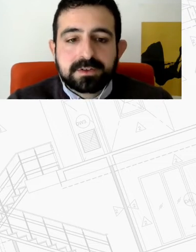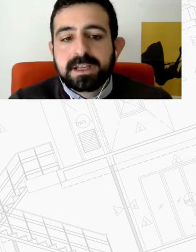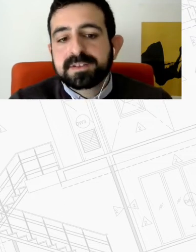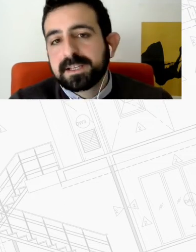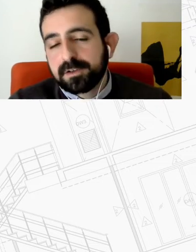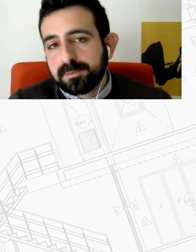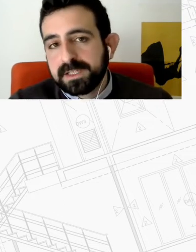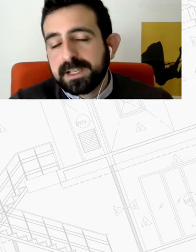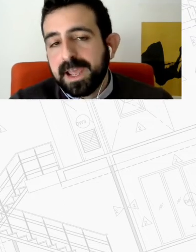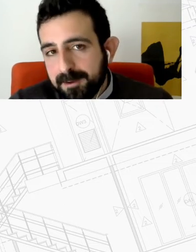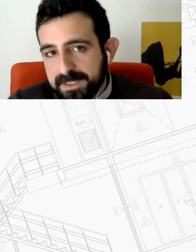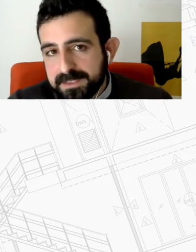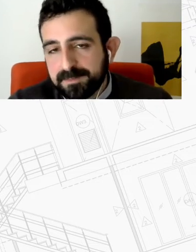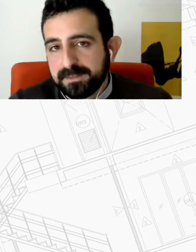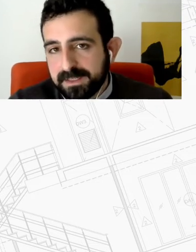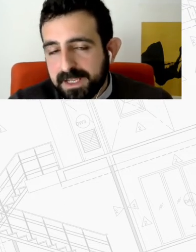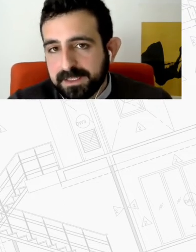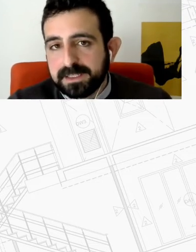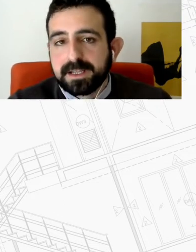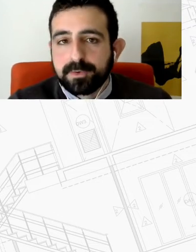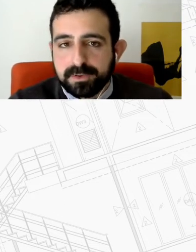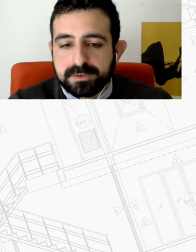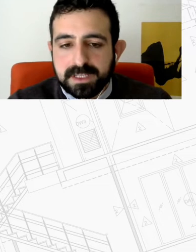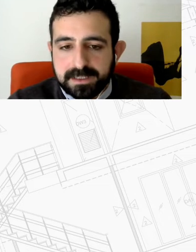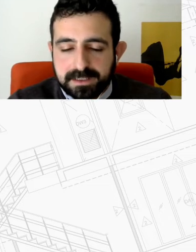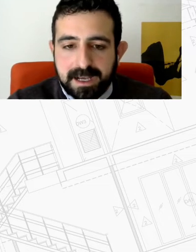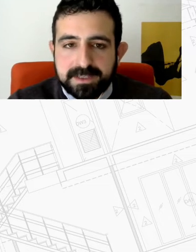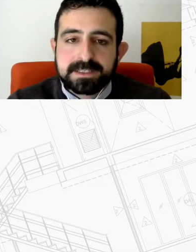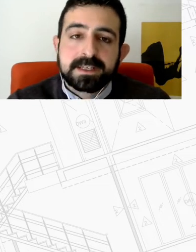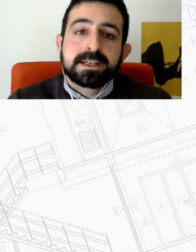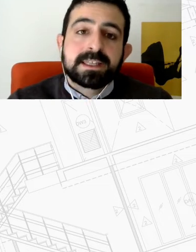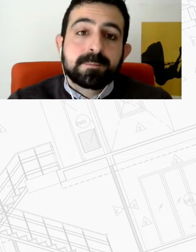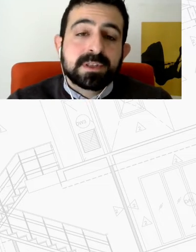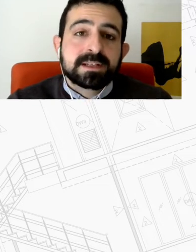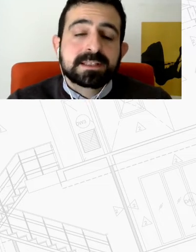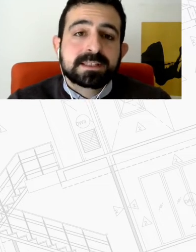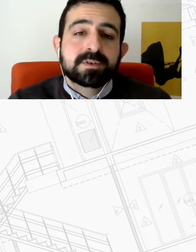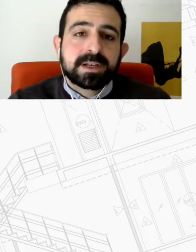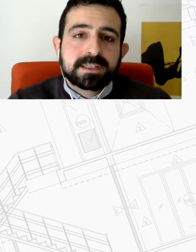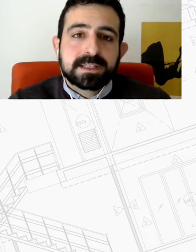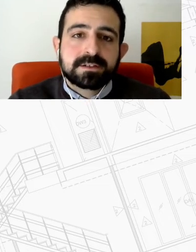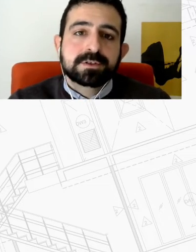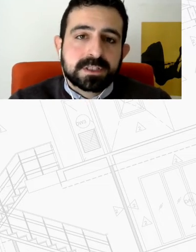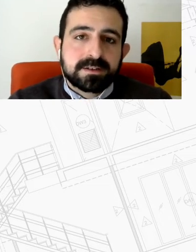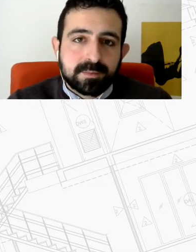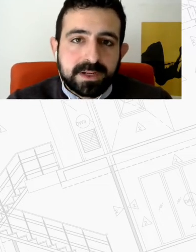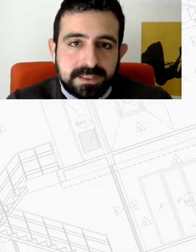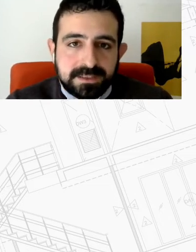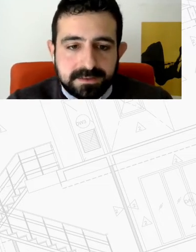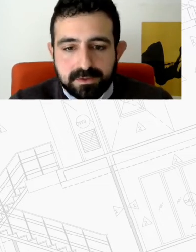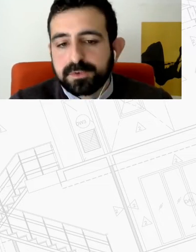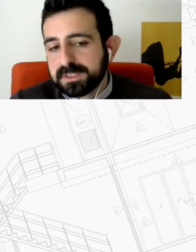πολλά χρόνια αυξανόμενη έμεση μια και δεν έχει αρμοδιότητα άμεση η επίδραση της Ευρωπαϊκής Ένωσης και